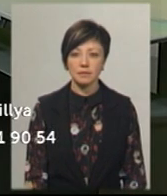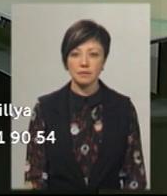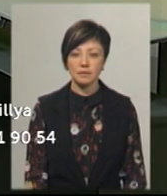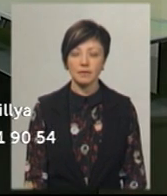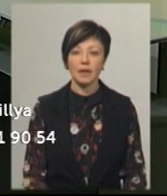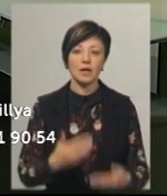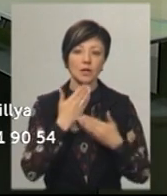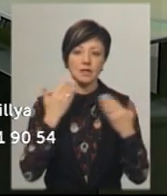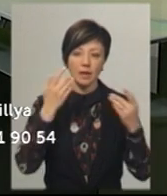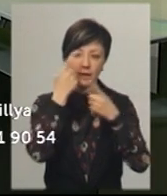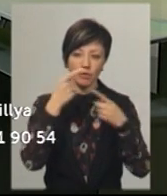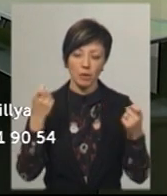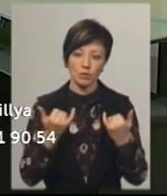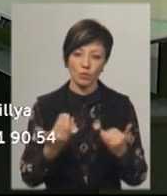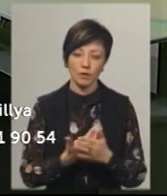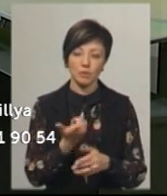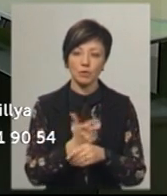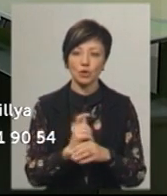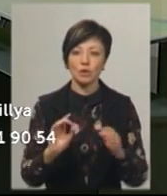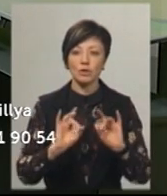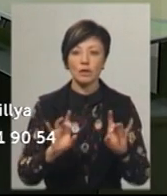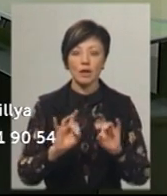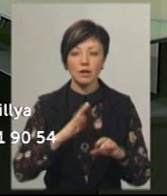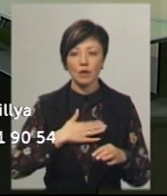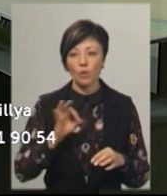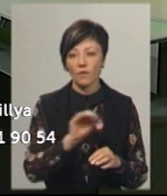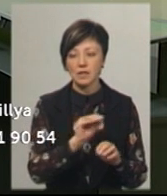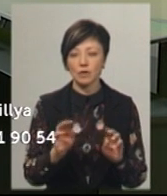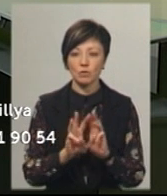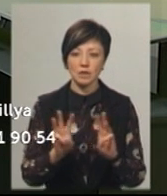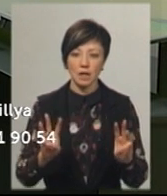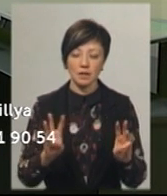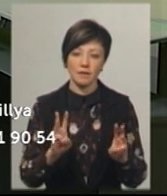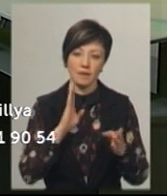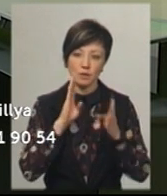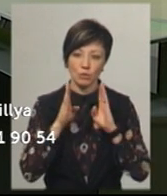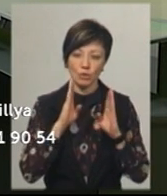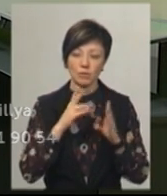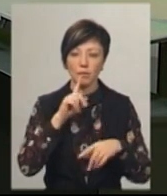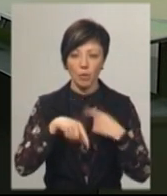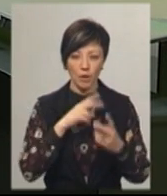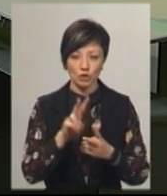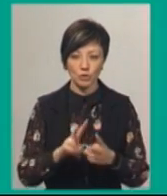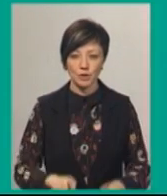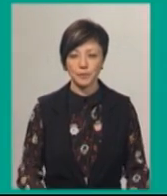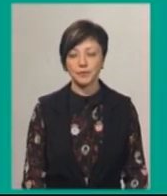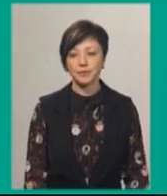Це остання інформація цього випуску. Більше новин дивіться на нашому офіційному сайті та на сторінці у Фейсбук. Побачимось.